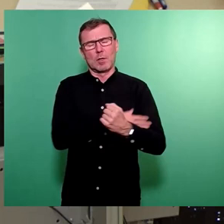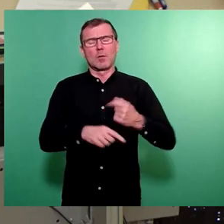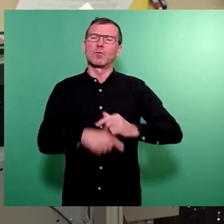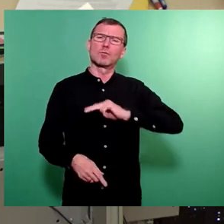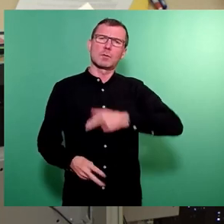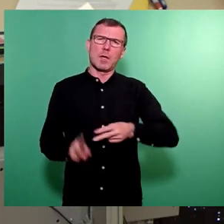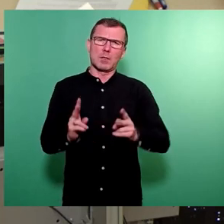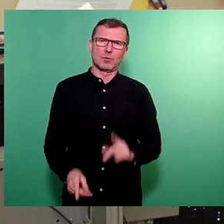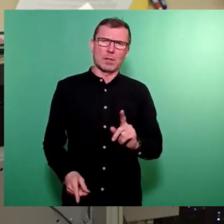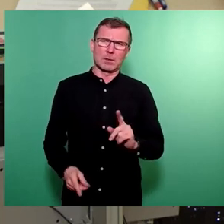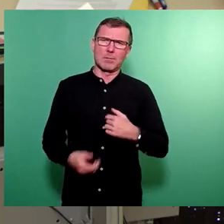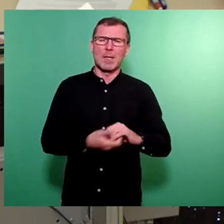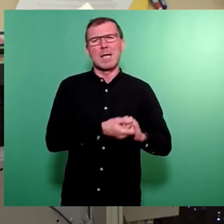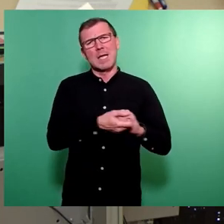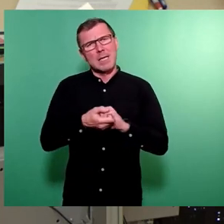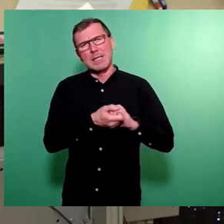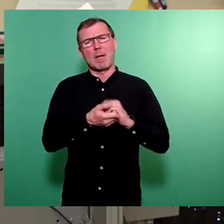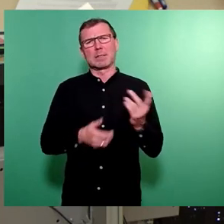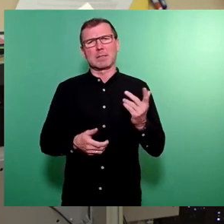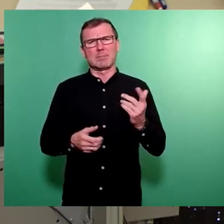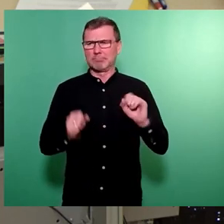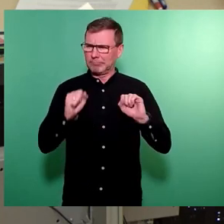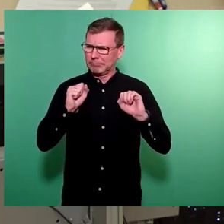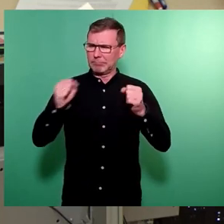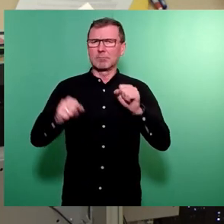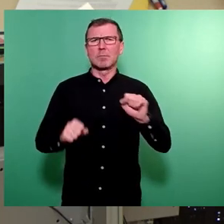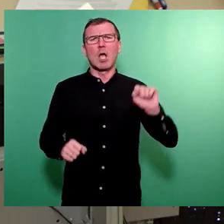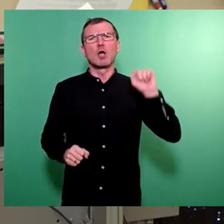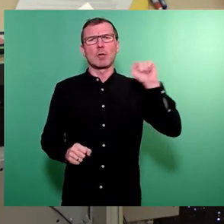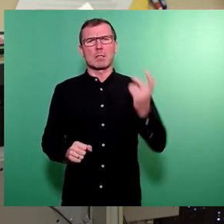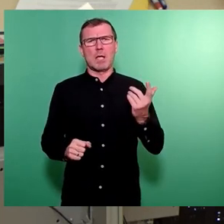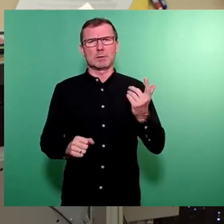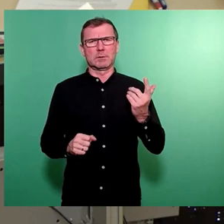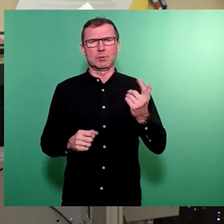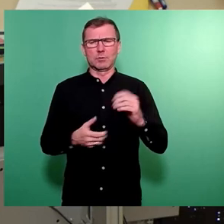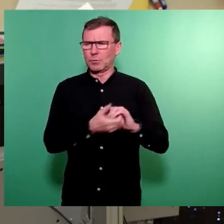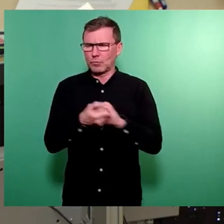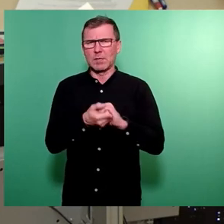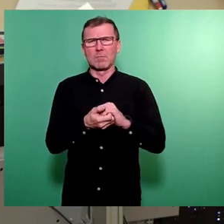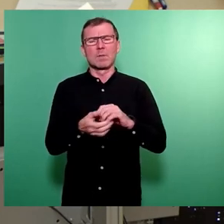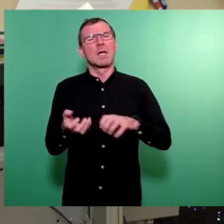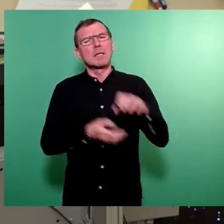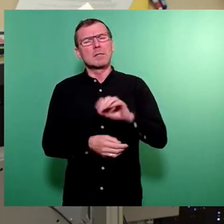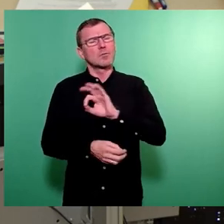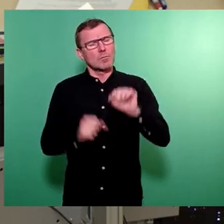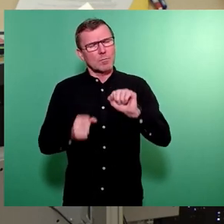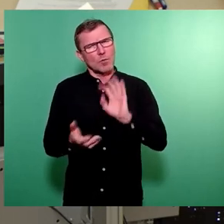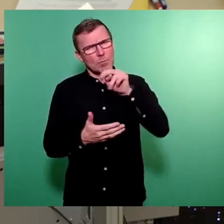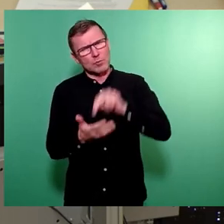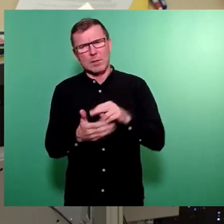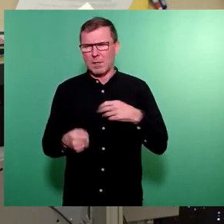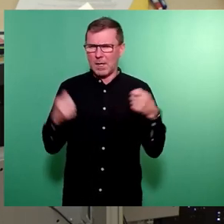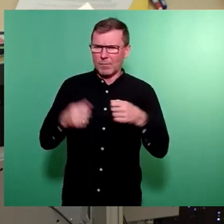Wir gehen gemeinsam solidarisch durch herausfordernde Zeiten und kommen so gut aus den Krisen. Wir investieren in Schulen, in Bus und Bahn,